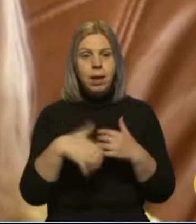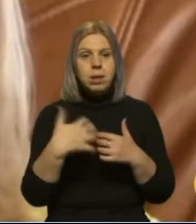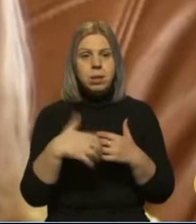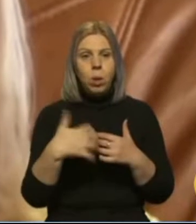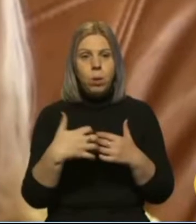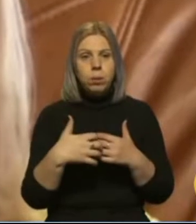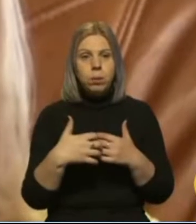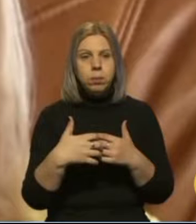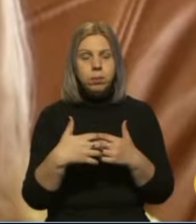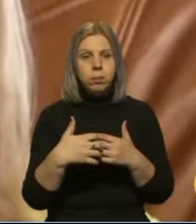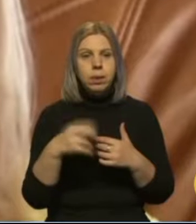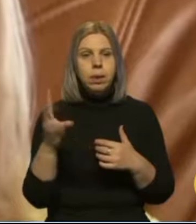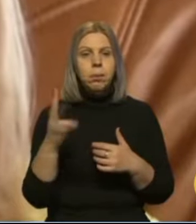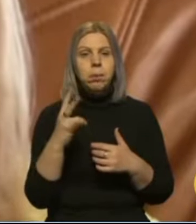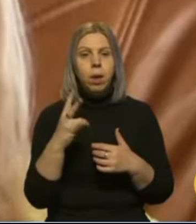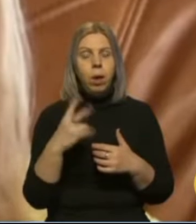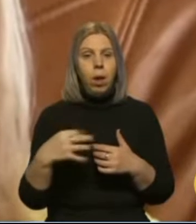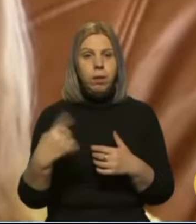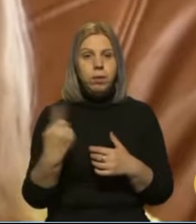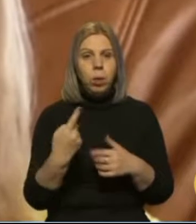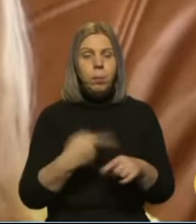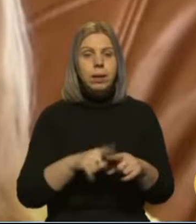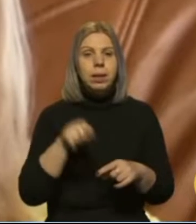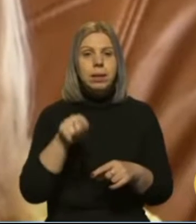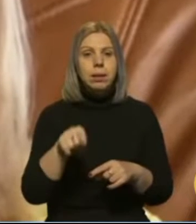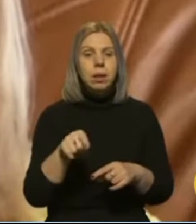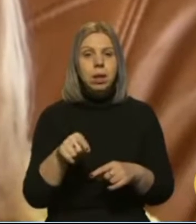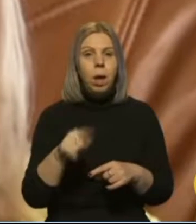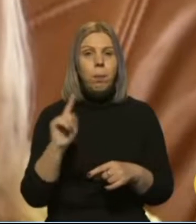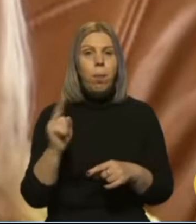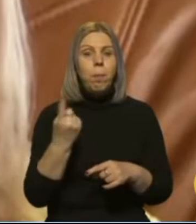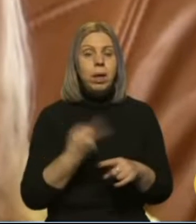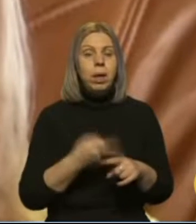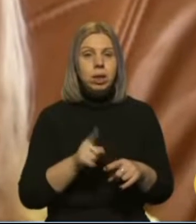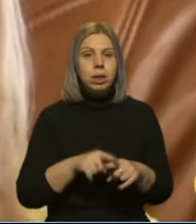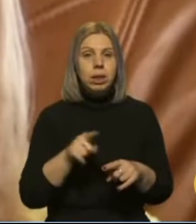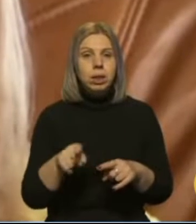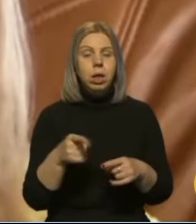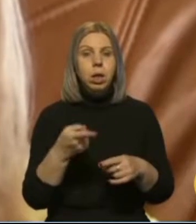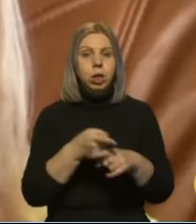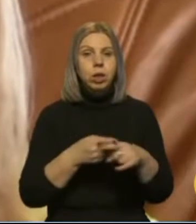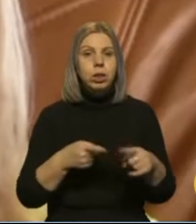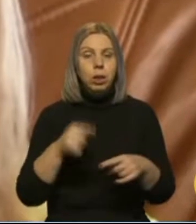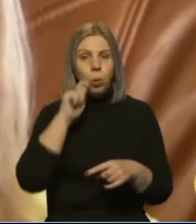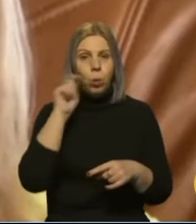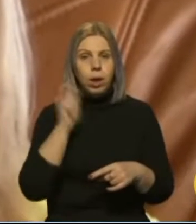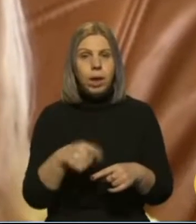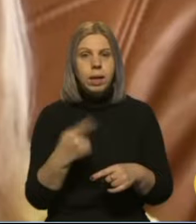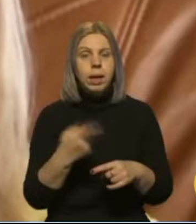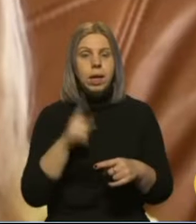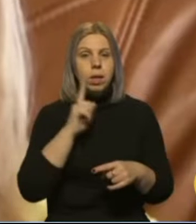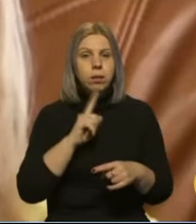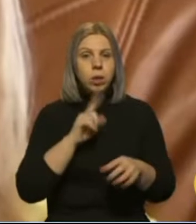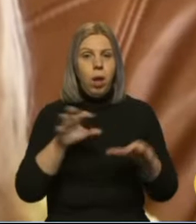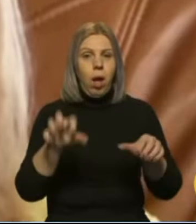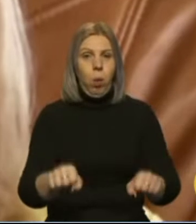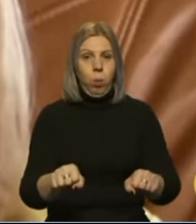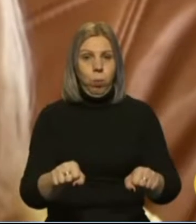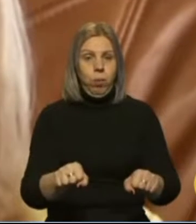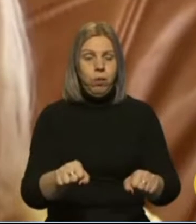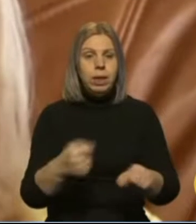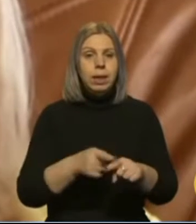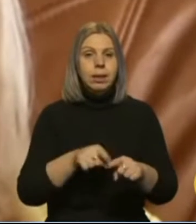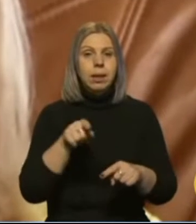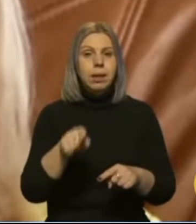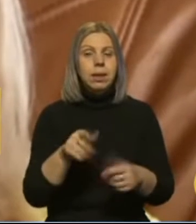Херсон, Миколаївська область. По-перше, це ті частини України, які сьогодні тимчасово окуповані.